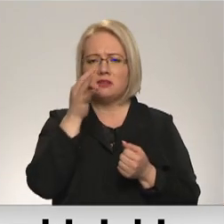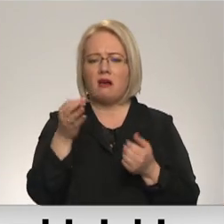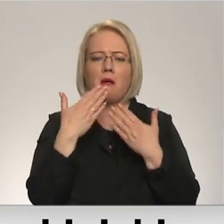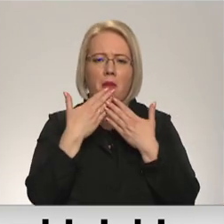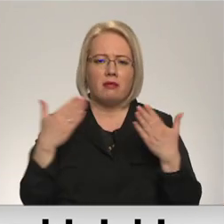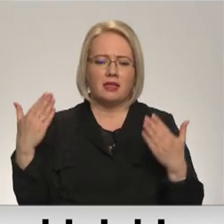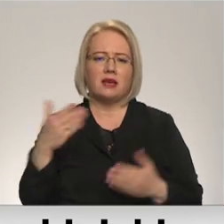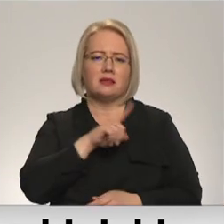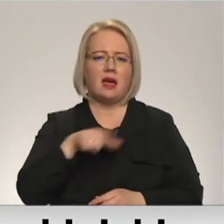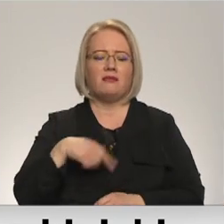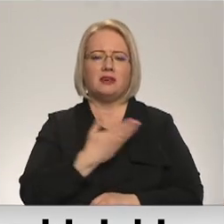Purnietis, Vadījums Petrušins, Kurzums televīzija.